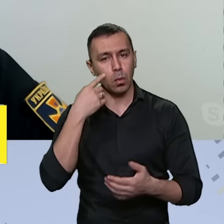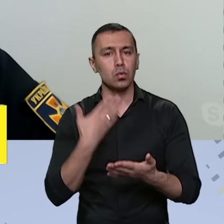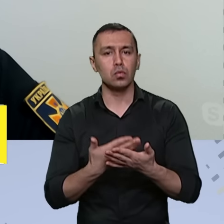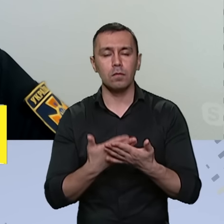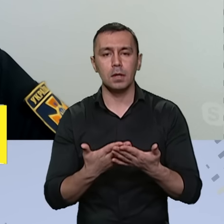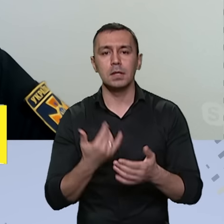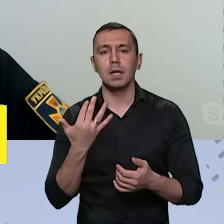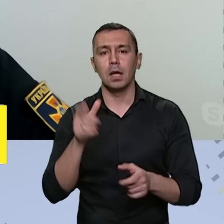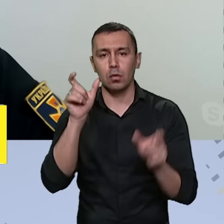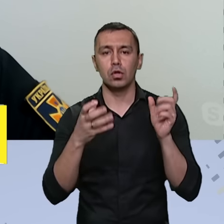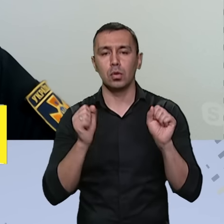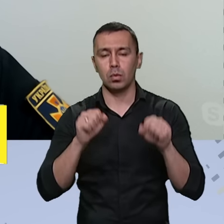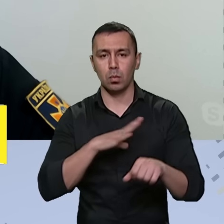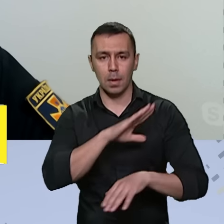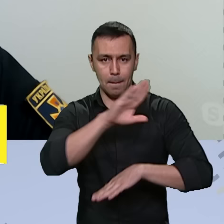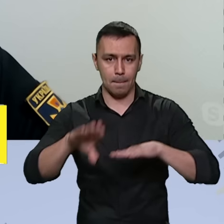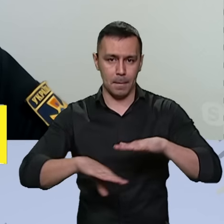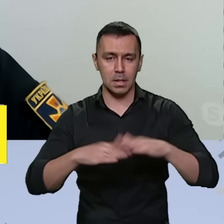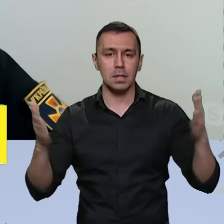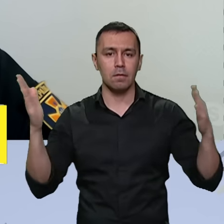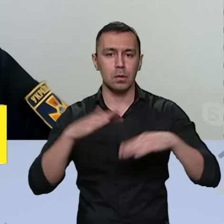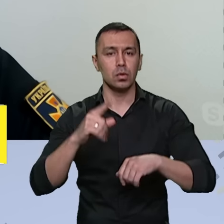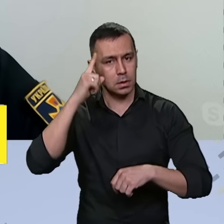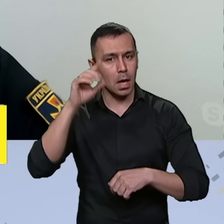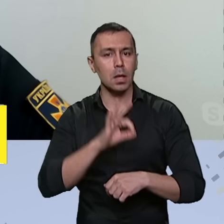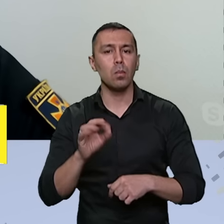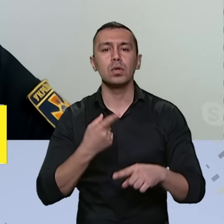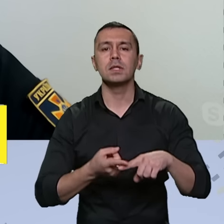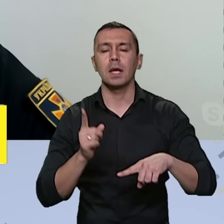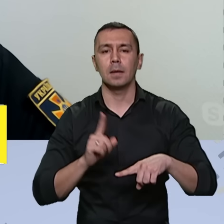скільки людей ще може бути під завалами? Щось відомо про це?